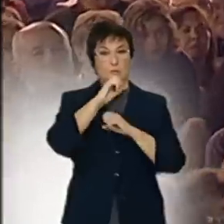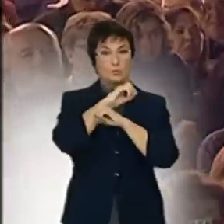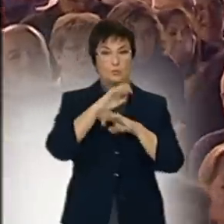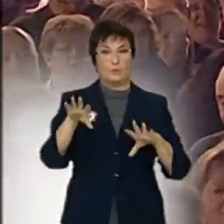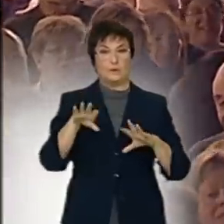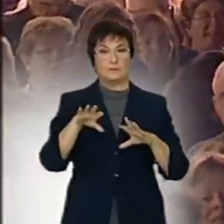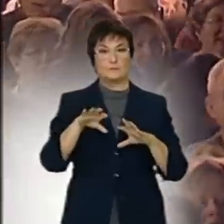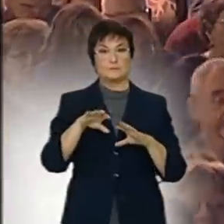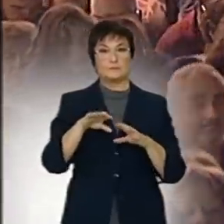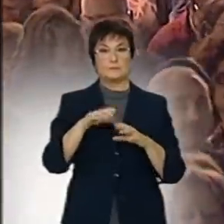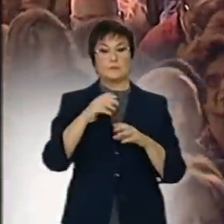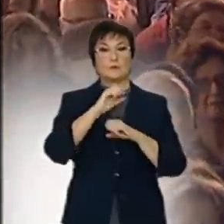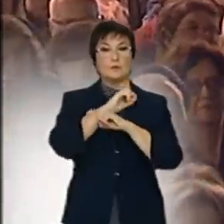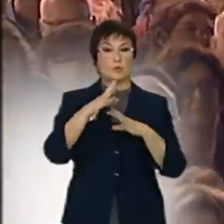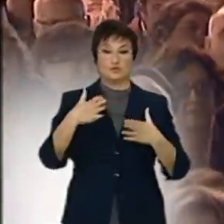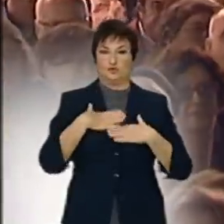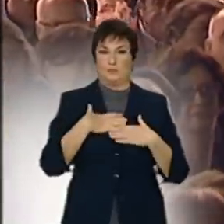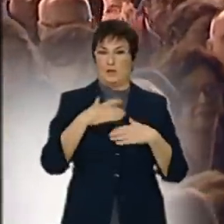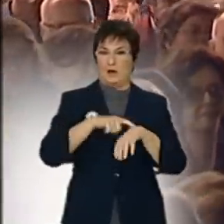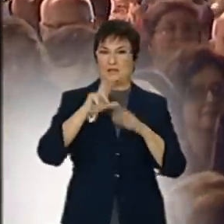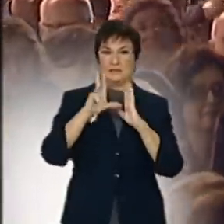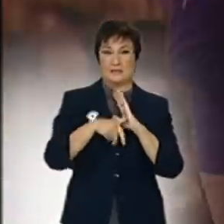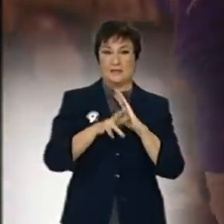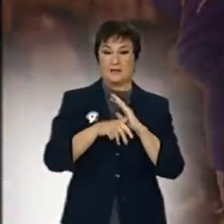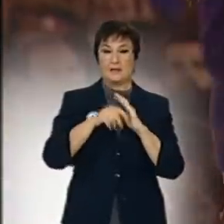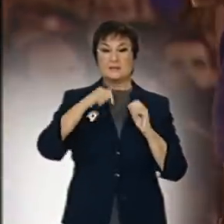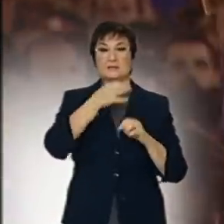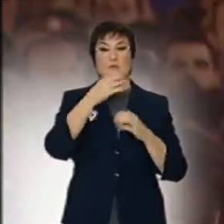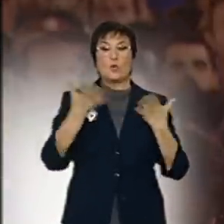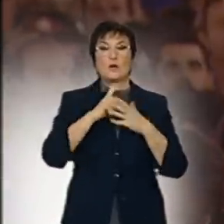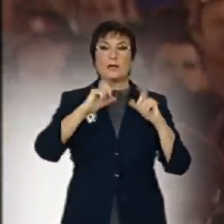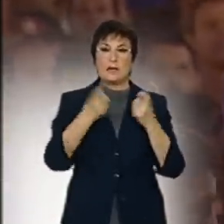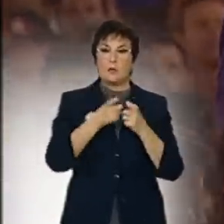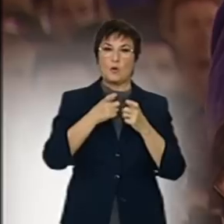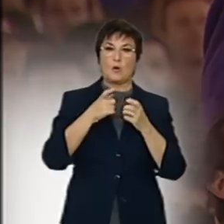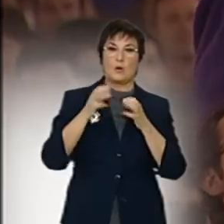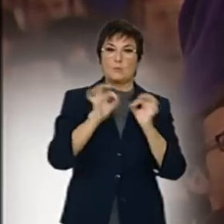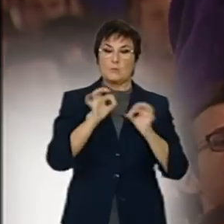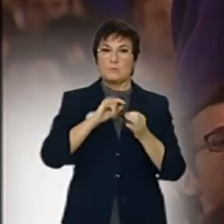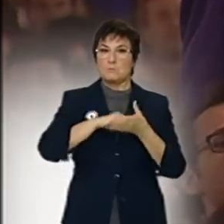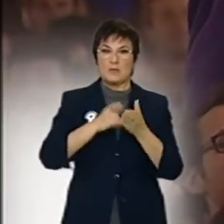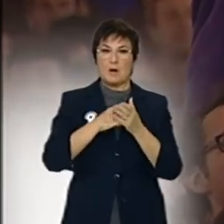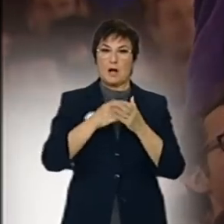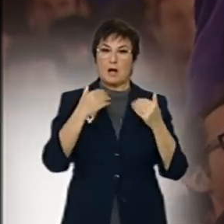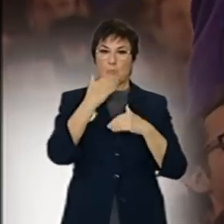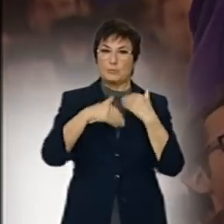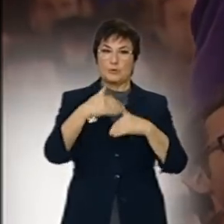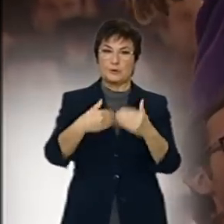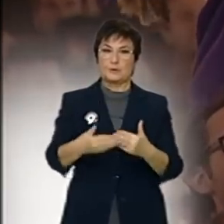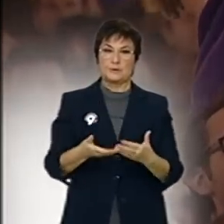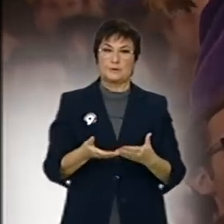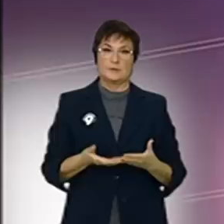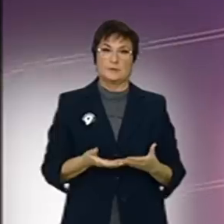comunitat valenciana, publicat per sorpresa, després d'una reunió d'urgència del Consell, és que